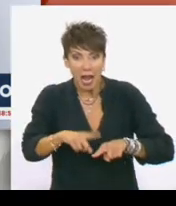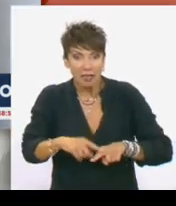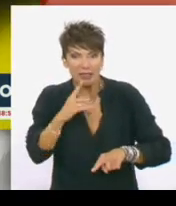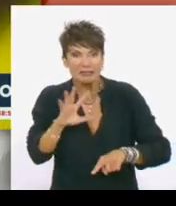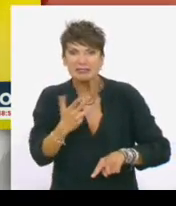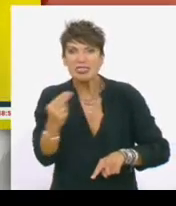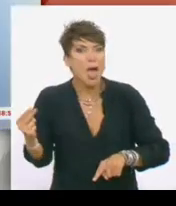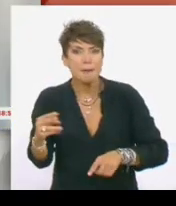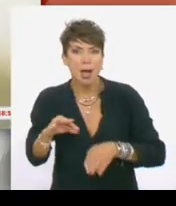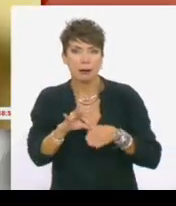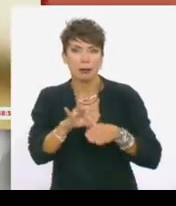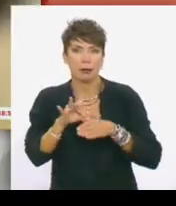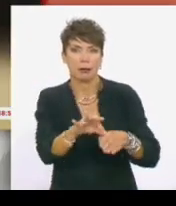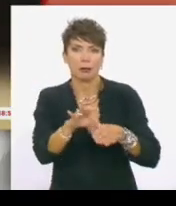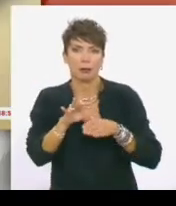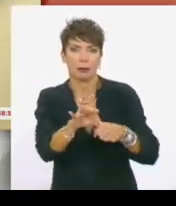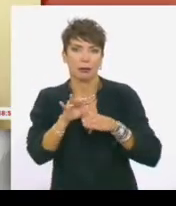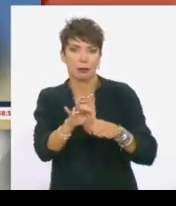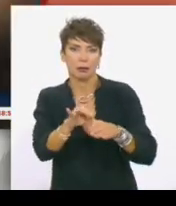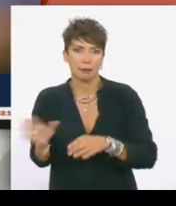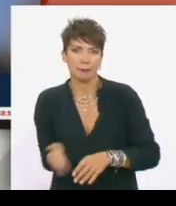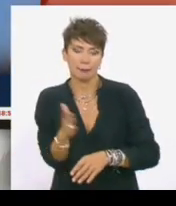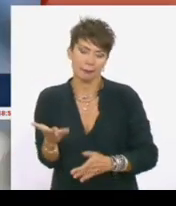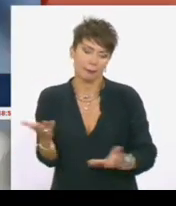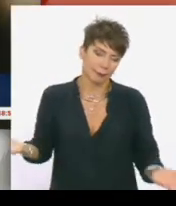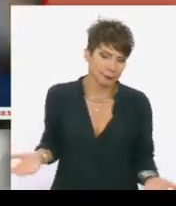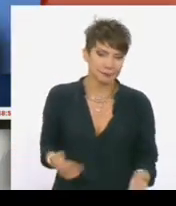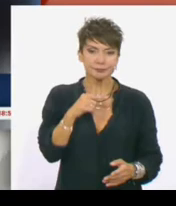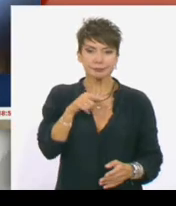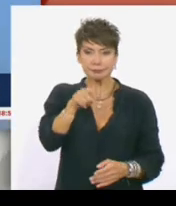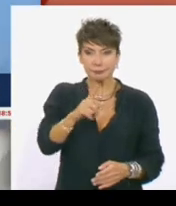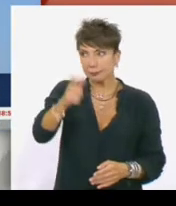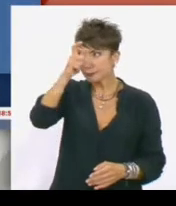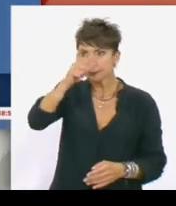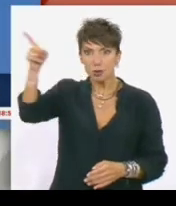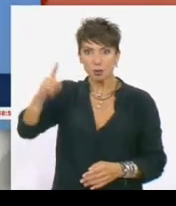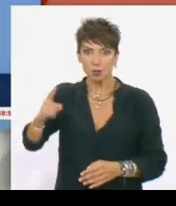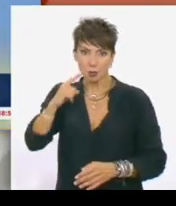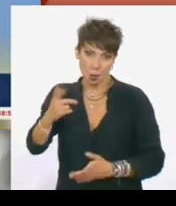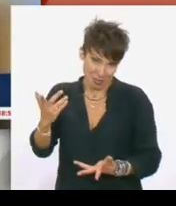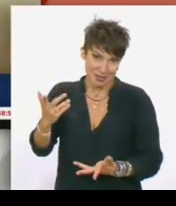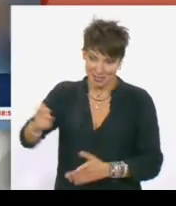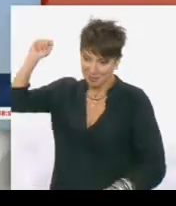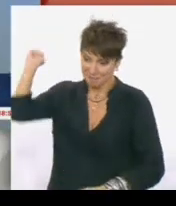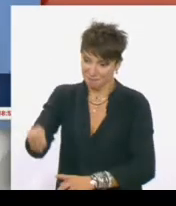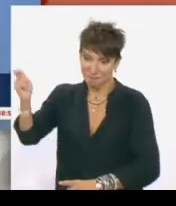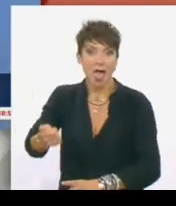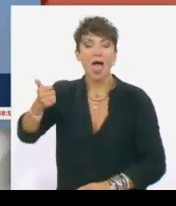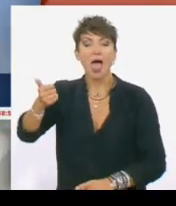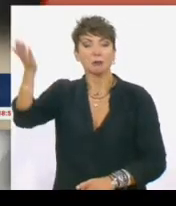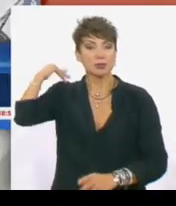σύγκρουση σημειώθηκε για το βίντεο που δείχνει Τούρκους λιμενικούς να χτυπούν μετανάστες προωθώντας τους στην Ελλάδα και φέρεται να τραβήχθηκε το